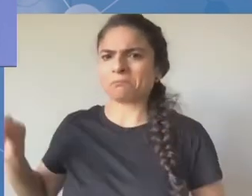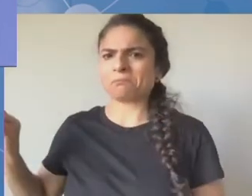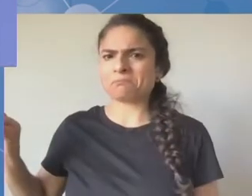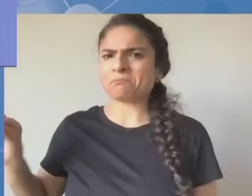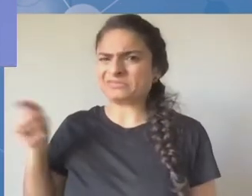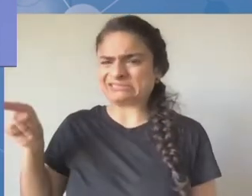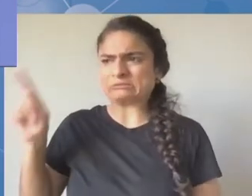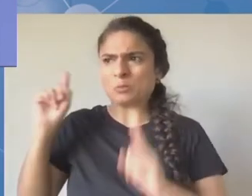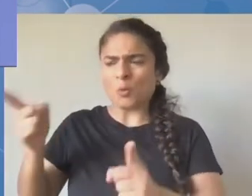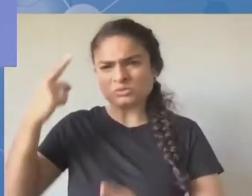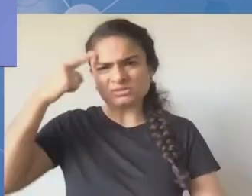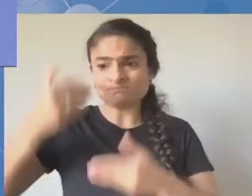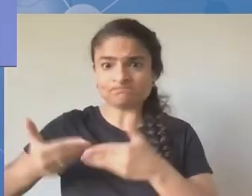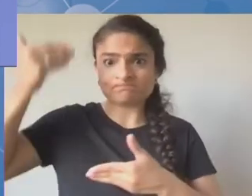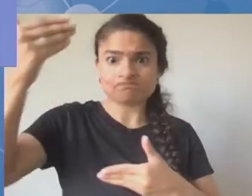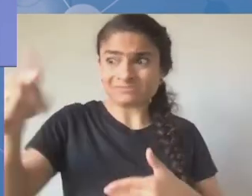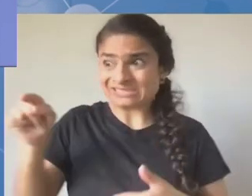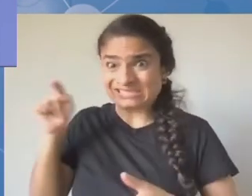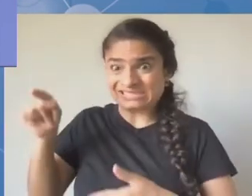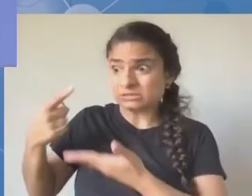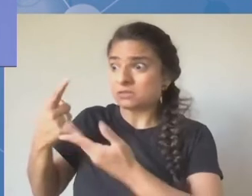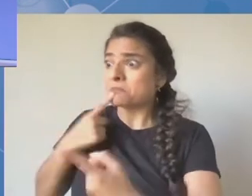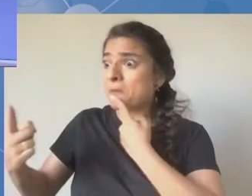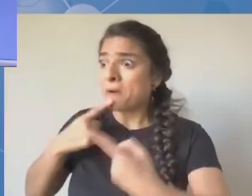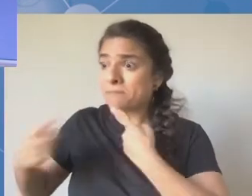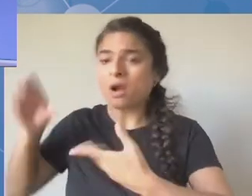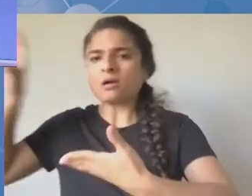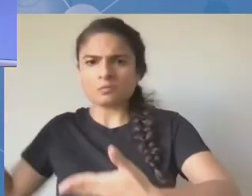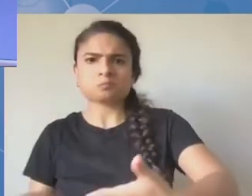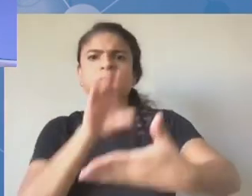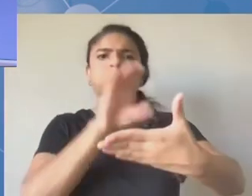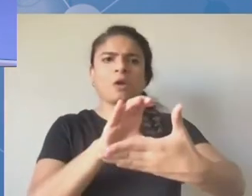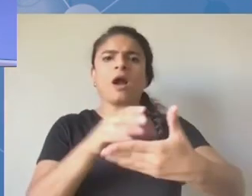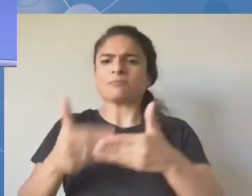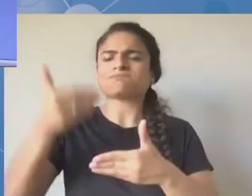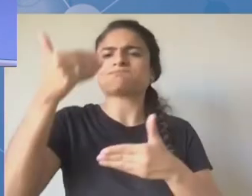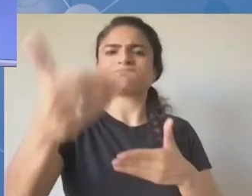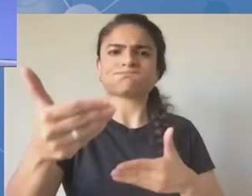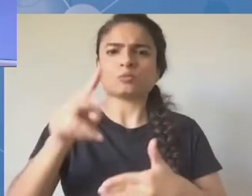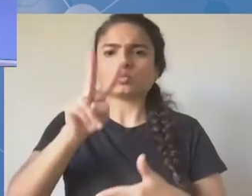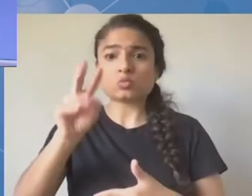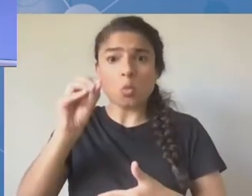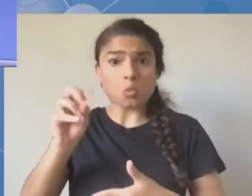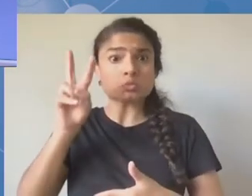zaangażowani byliby pracownicy wymiaru sprawiedliwości. Dziękuję za ten komentarz.